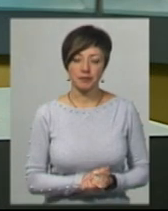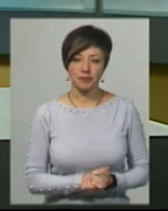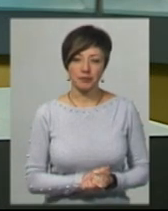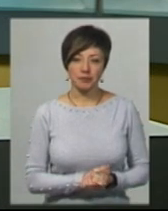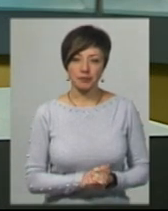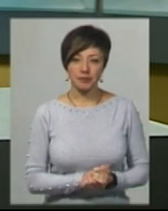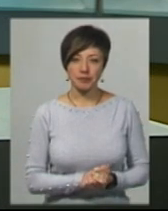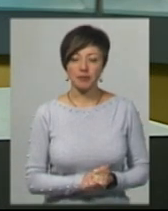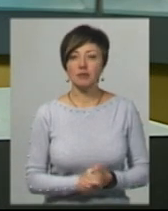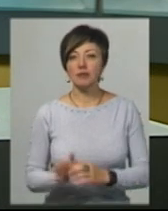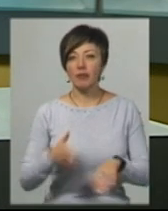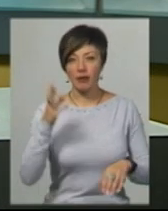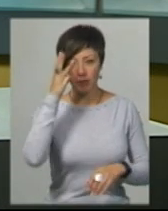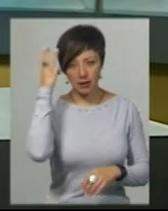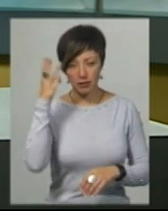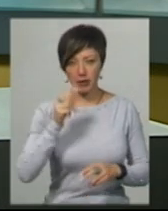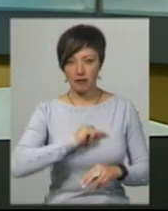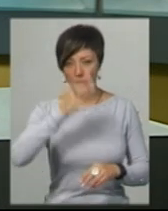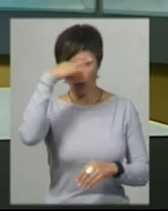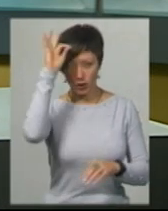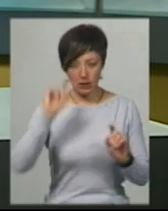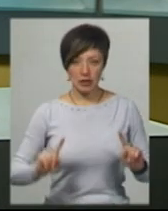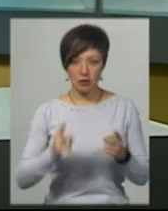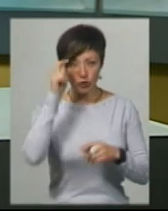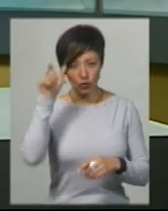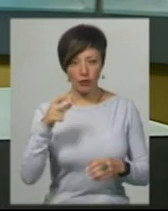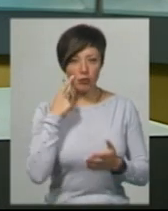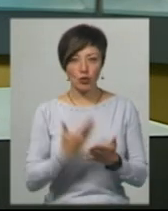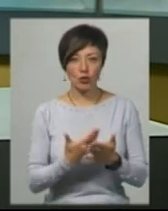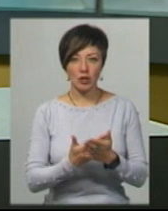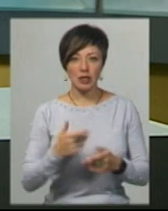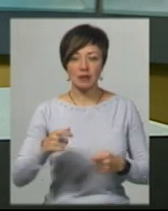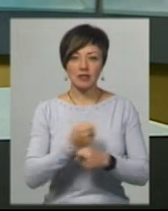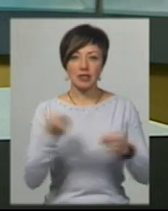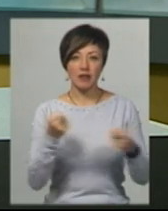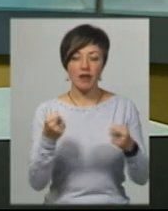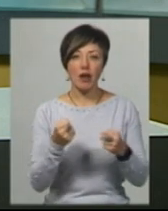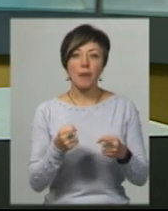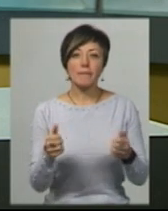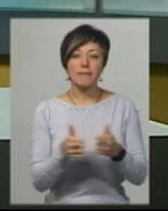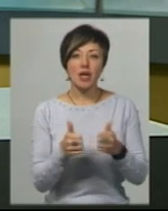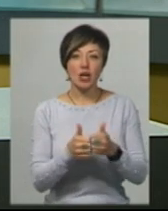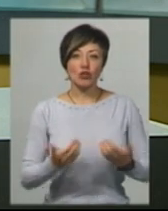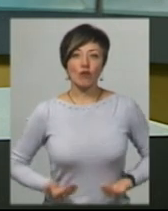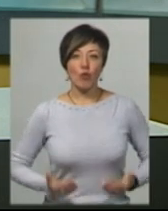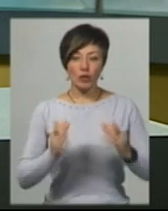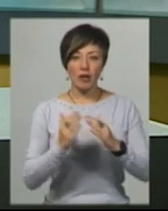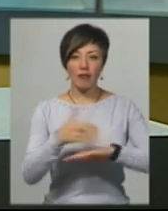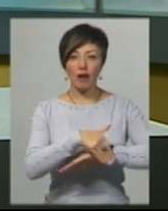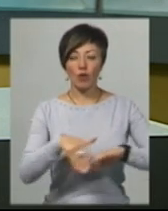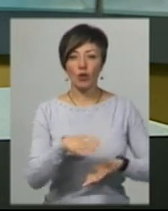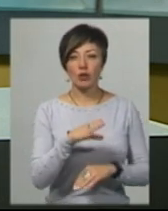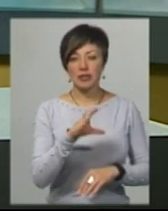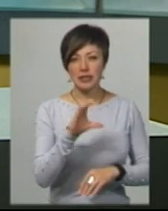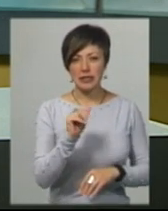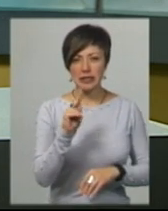У Хмельницькому працівники поліції затримали чоловіка, якого підозрюють у зриві гранати біля житлового будинку, що на вулиці Юхима